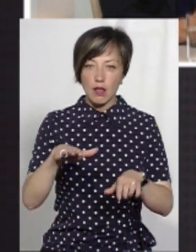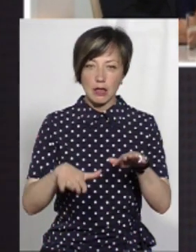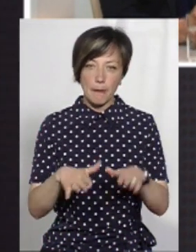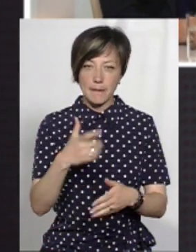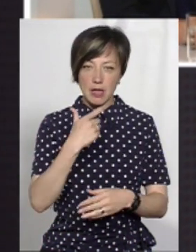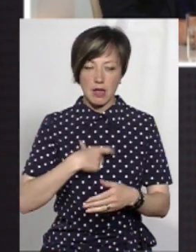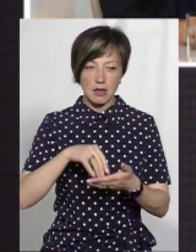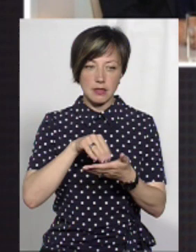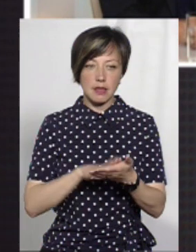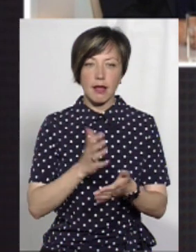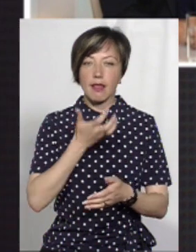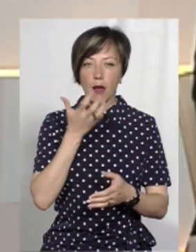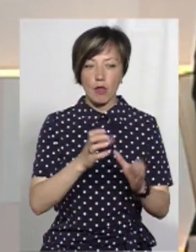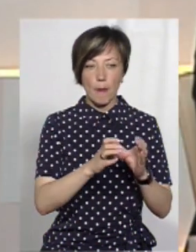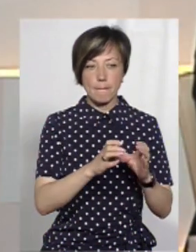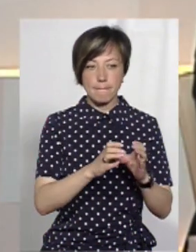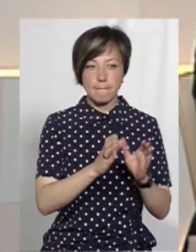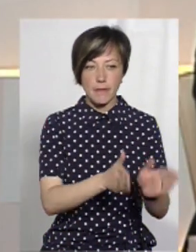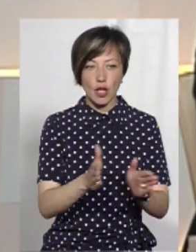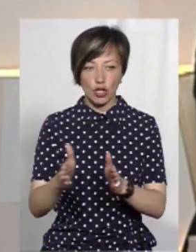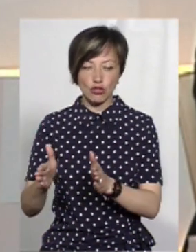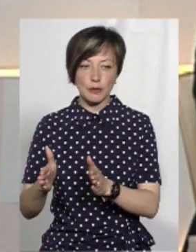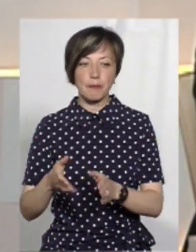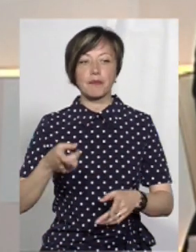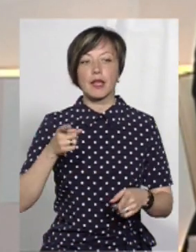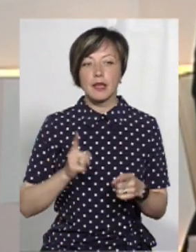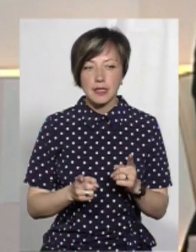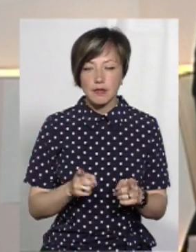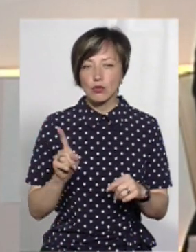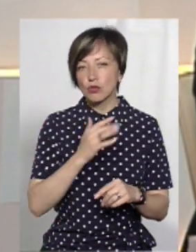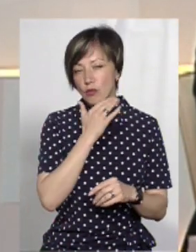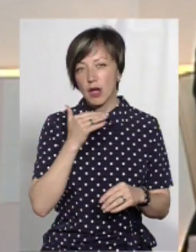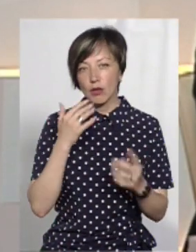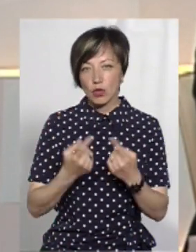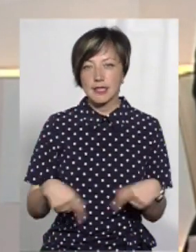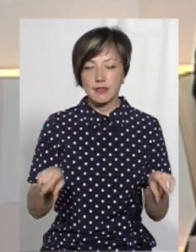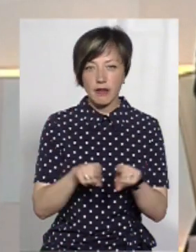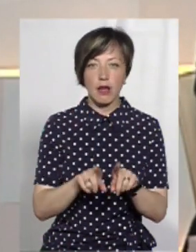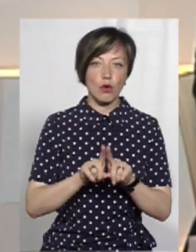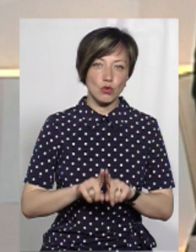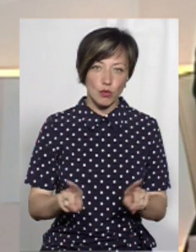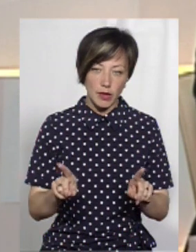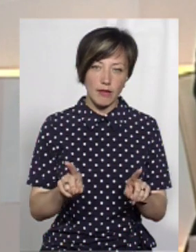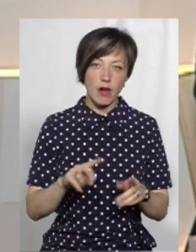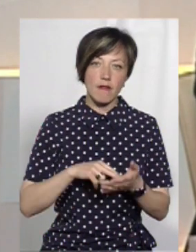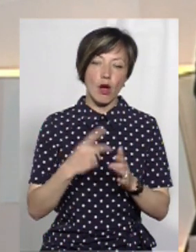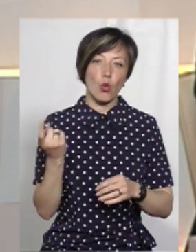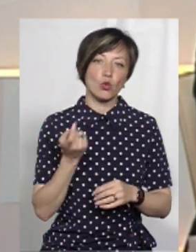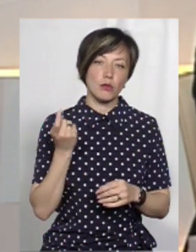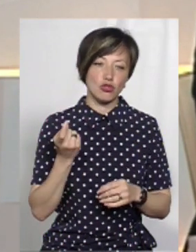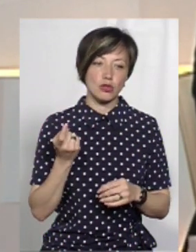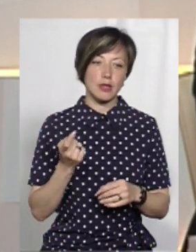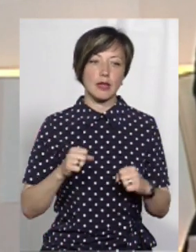для себе тепломережі. Звісно, що в багатьох сферах, а особливо в економічних,